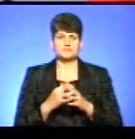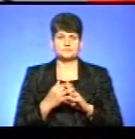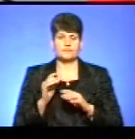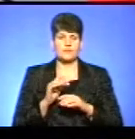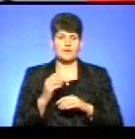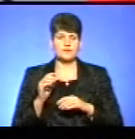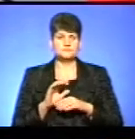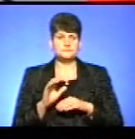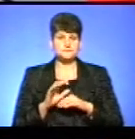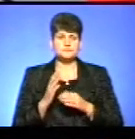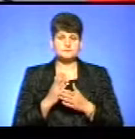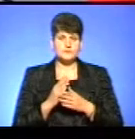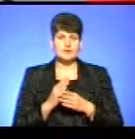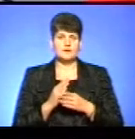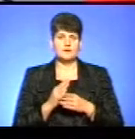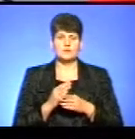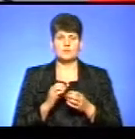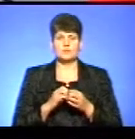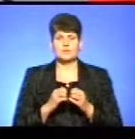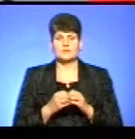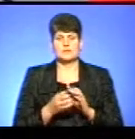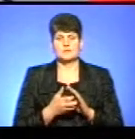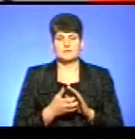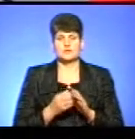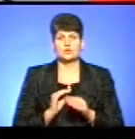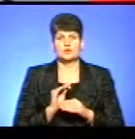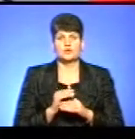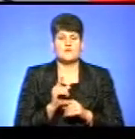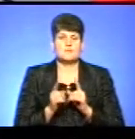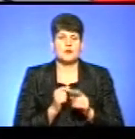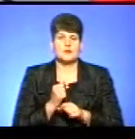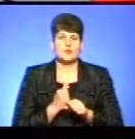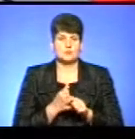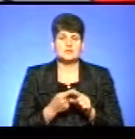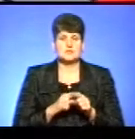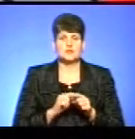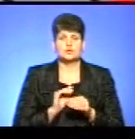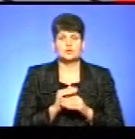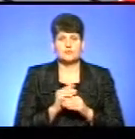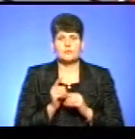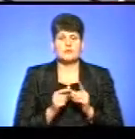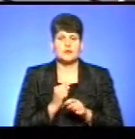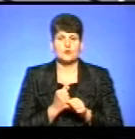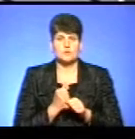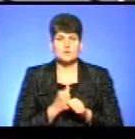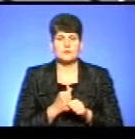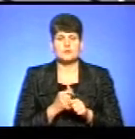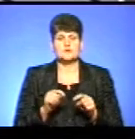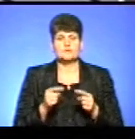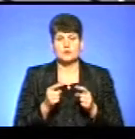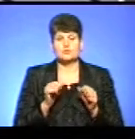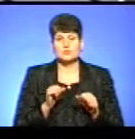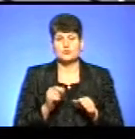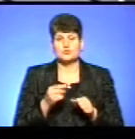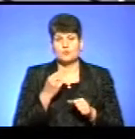але є потреба в додатковій переробці. І ось ця додаткова переробка, вона створить можливості для того, щоб продукти харчової промисловості,